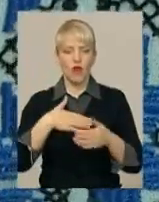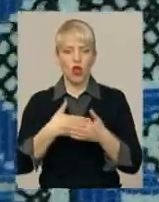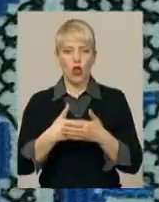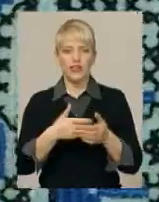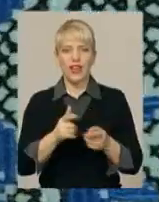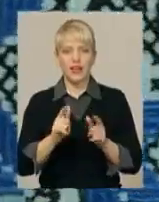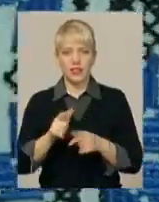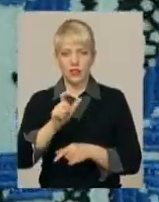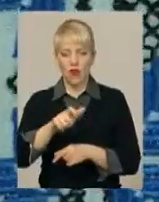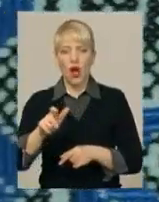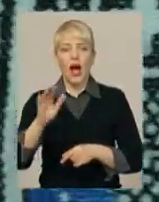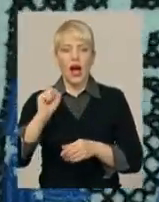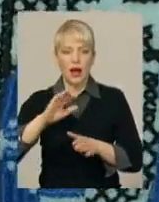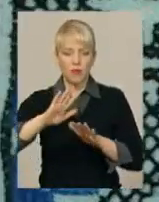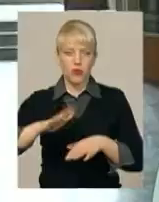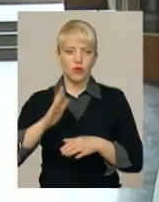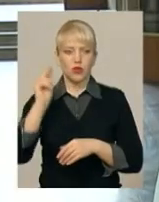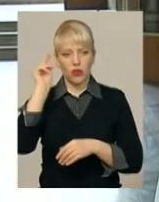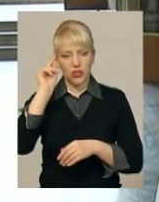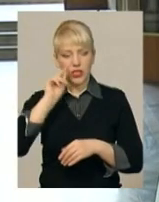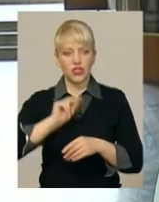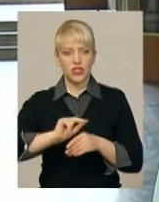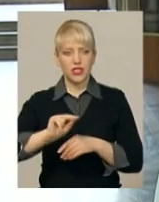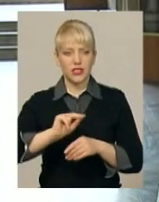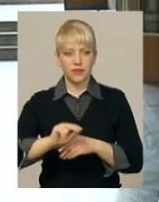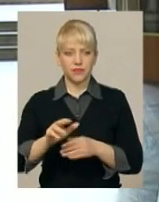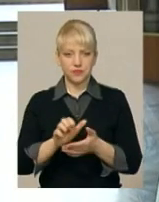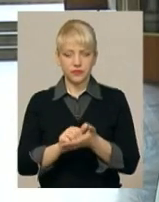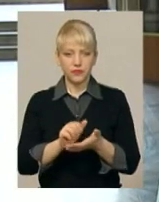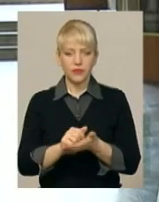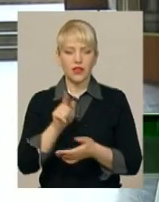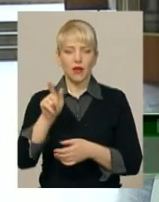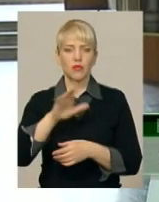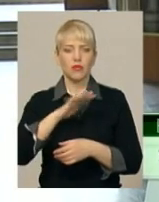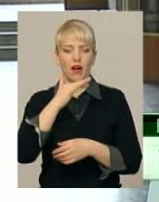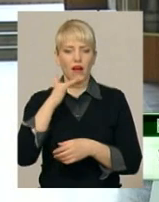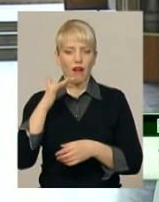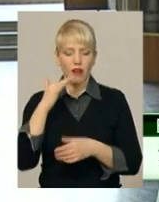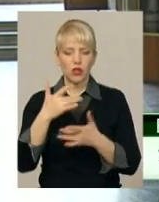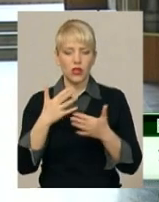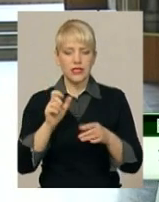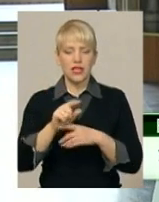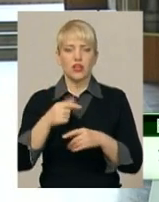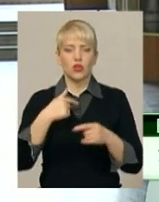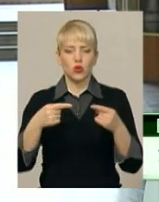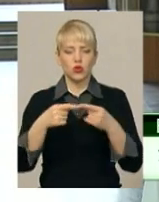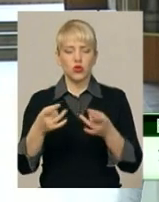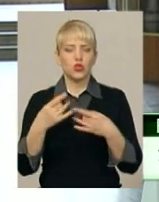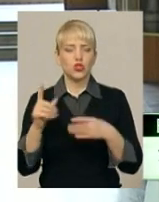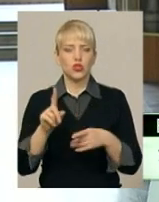Далі, каже Владислав, буде більше теоретичних занять. Там багато було різних задань, нам розказали точно, що таке волонтерство.